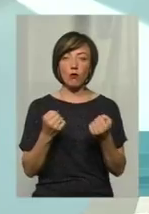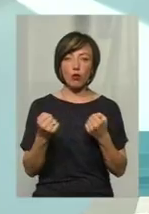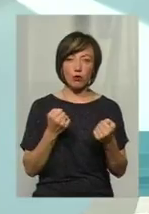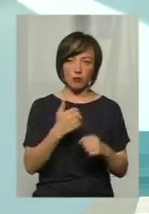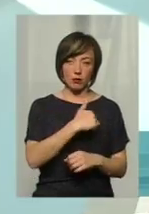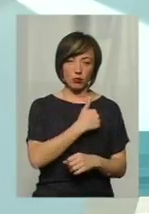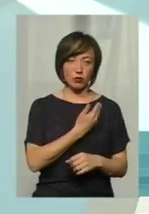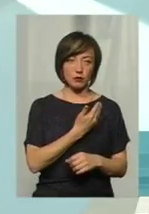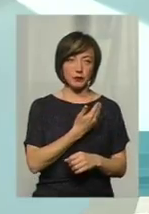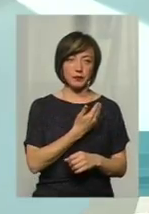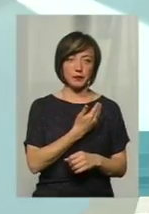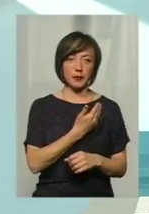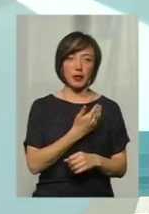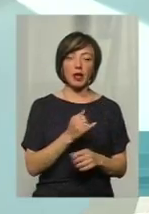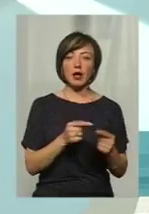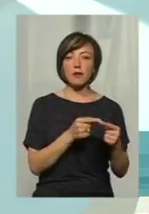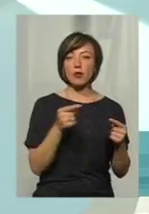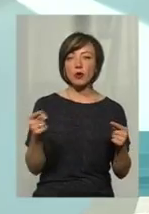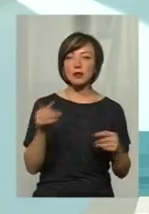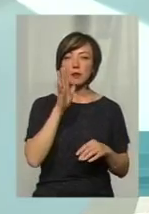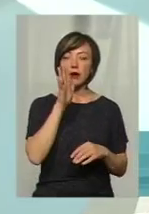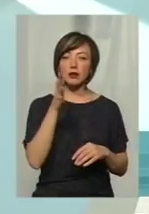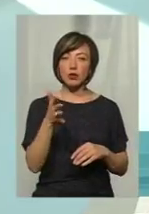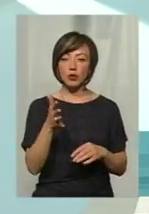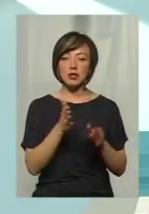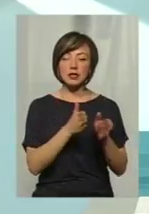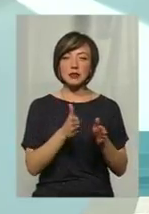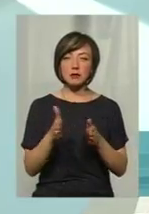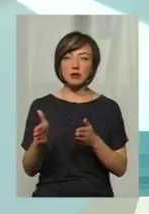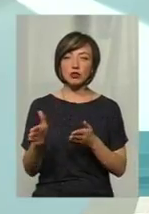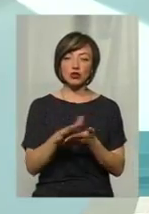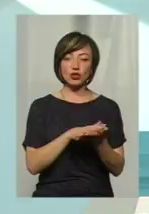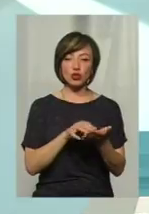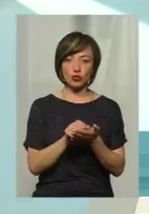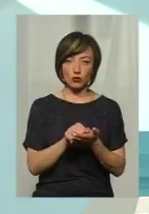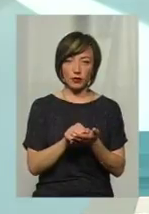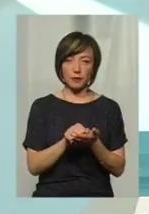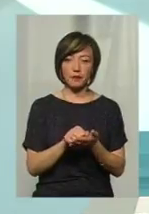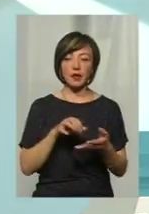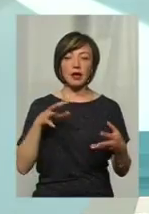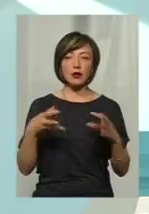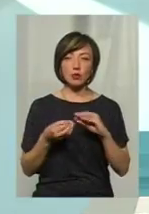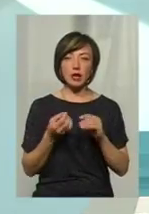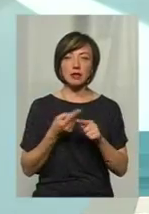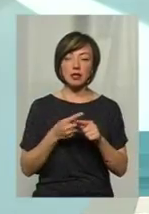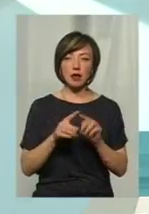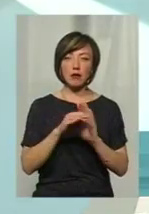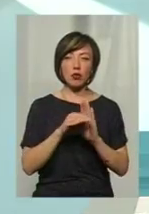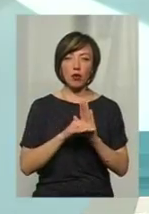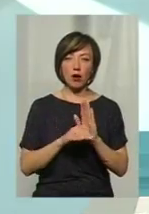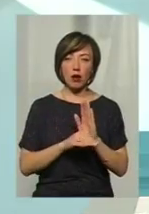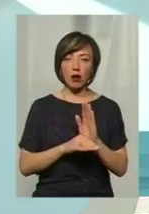і на протязі 5 років систематично знищувати. Результат цієї програми ми